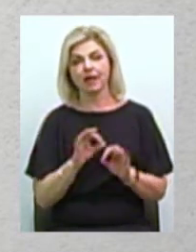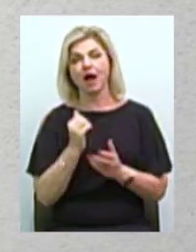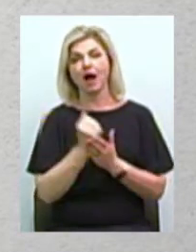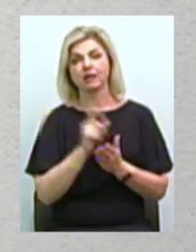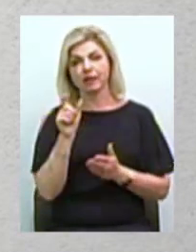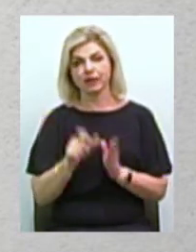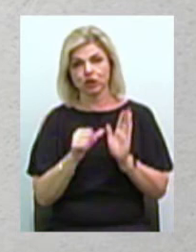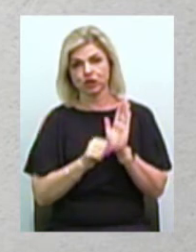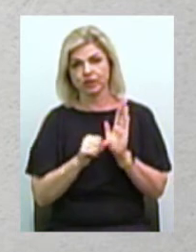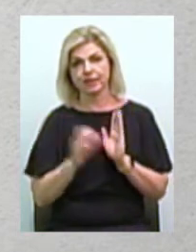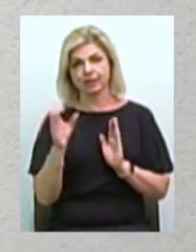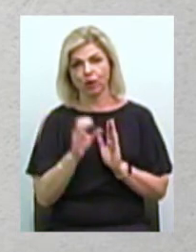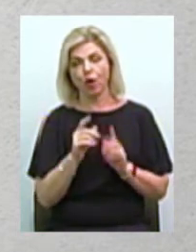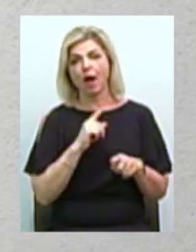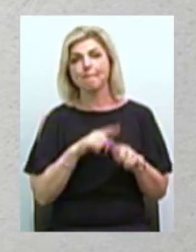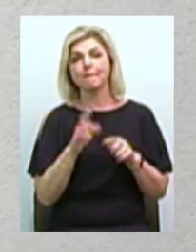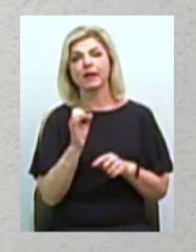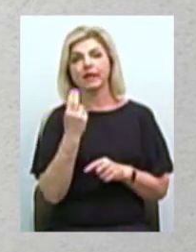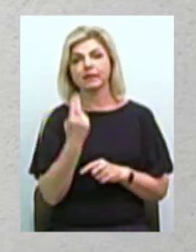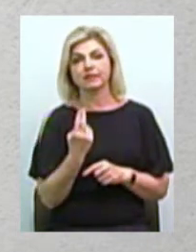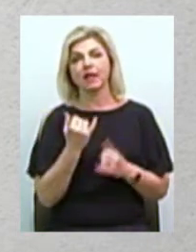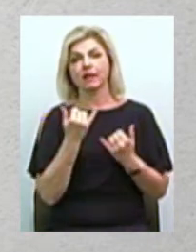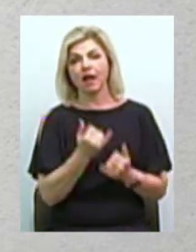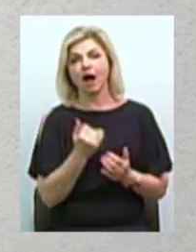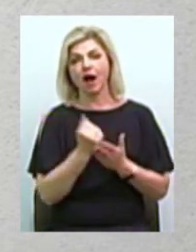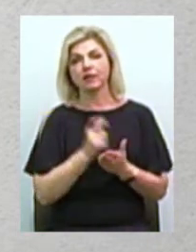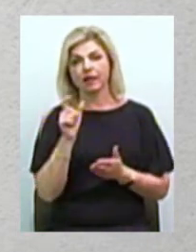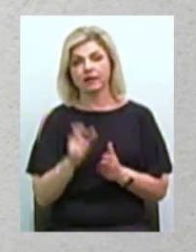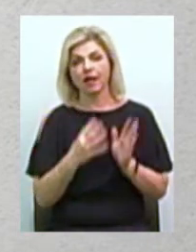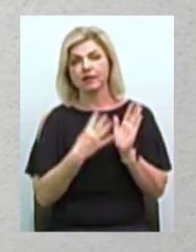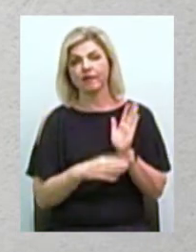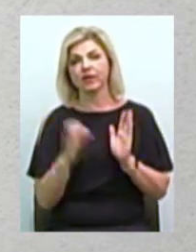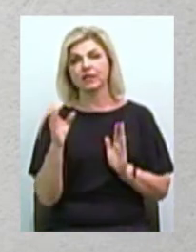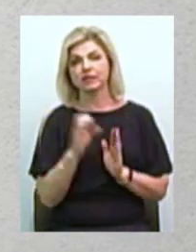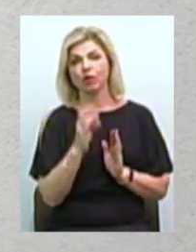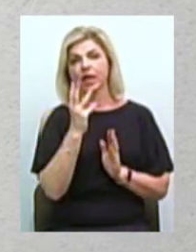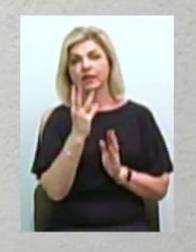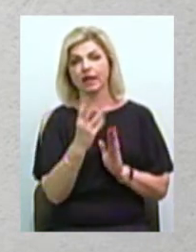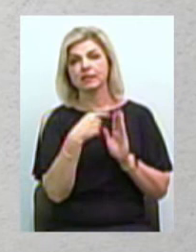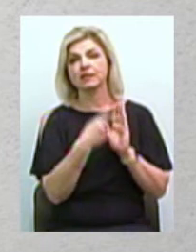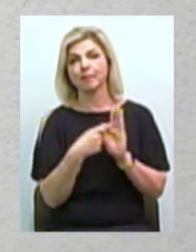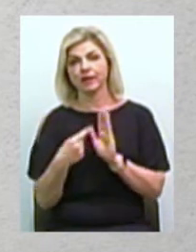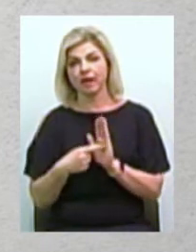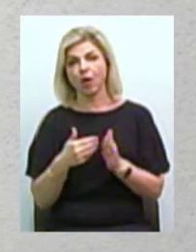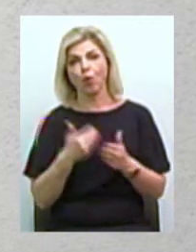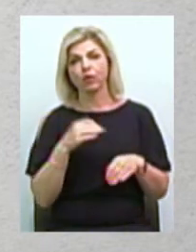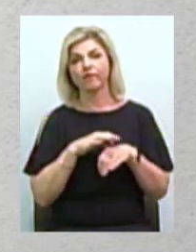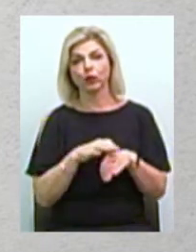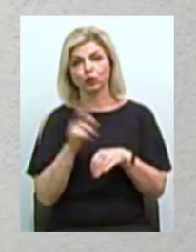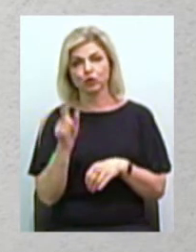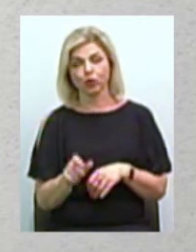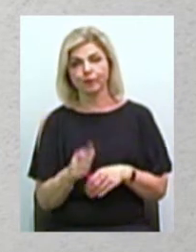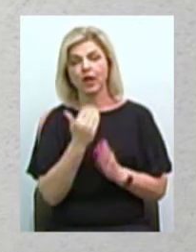60 секунд Бліц для кандидата – 90 секунд на 3 запитання від ведучого Програма